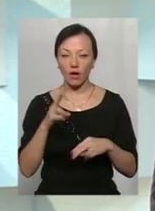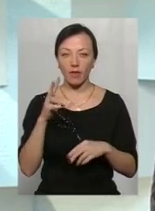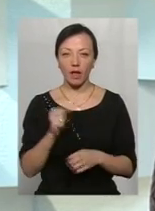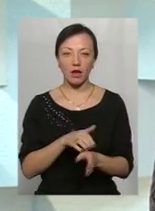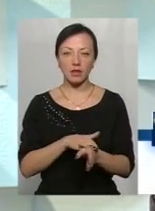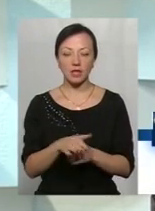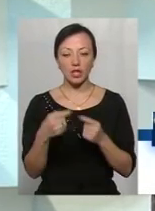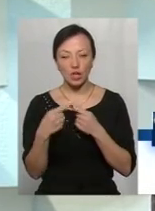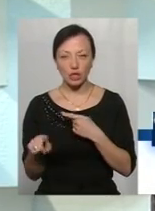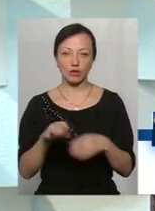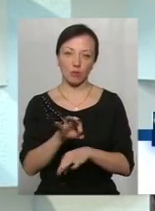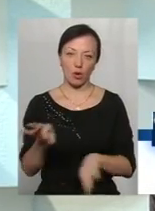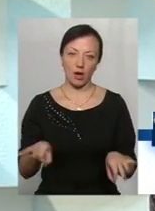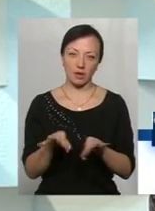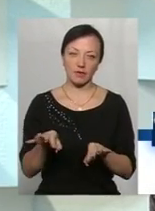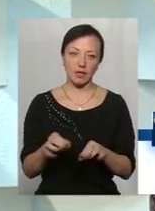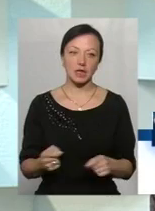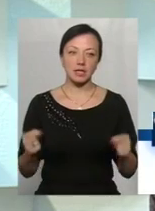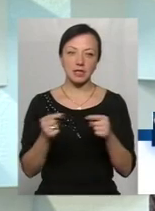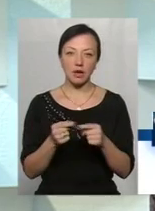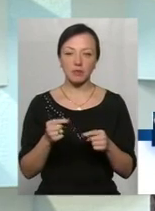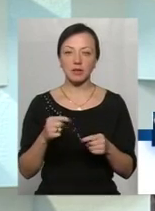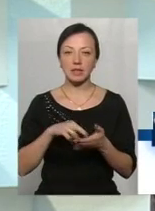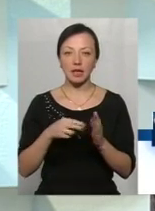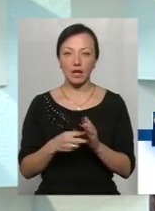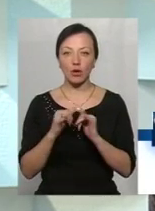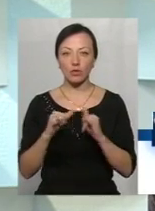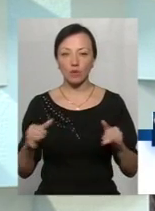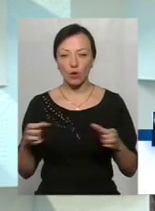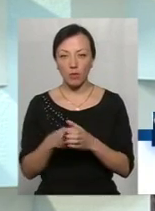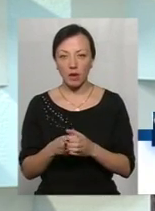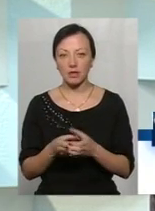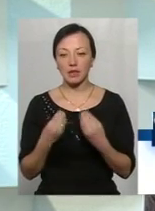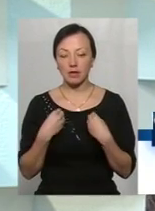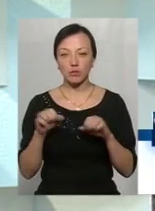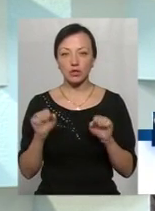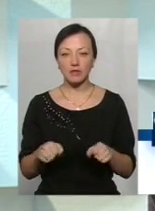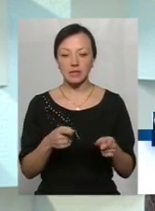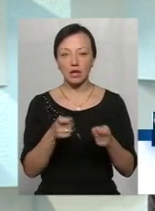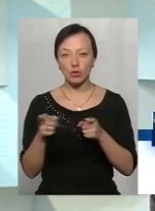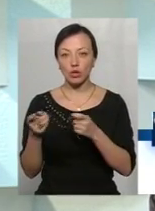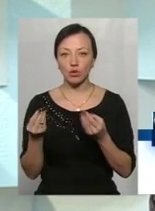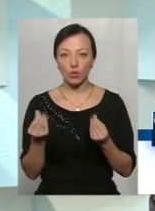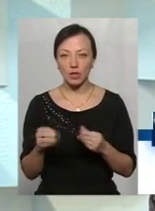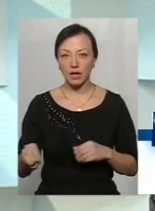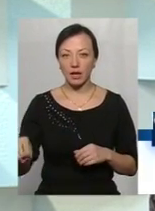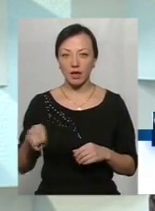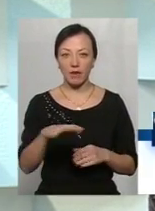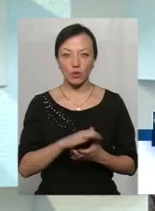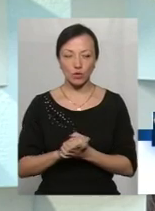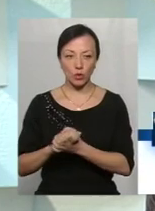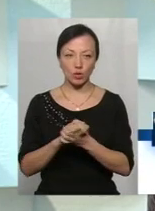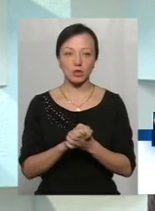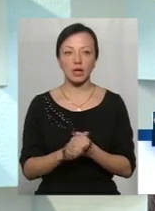реалізацію вже інших проєктів. Саме стратегія розвитку громади, вона дасть нам можливість залучати і кошти з Європейського